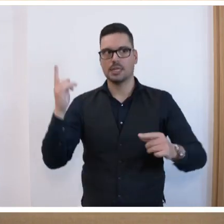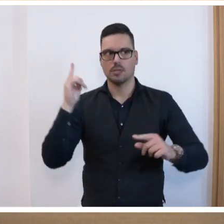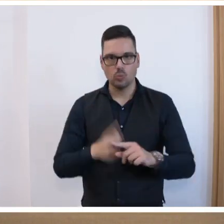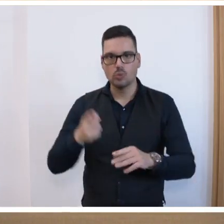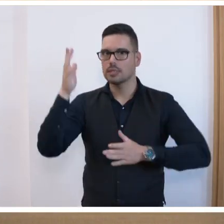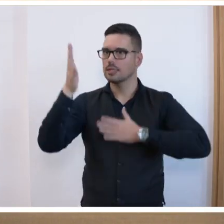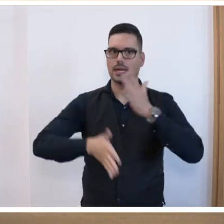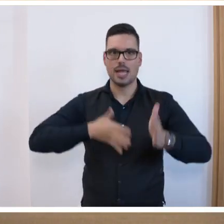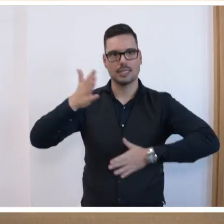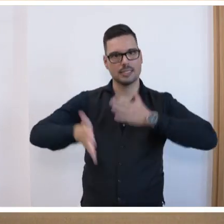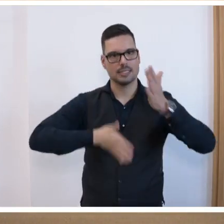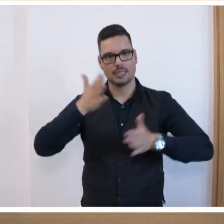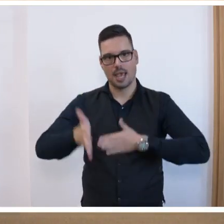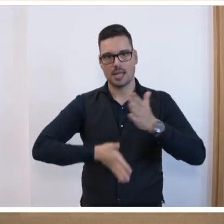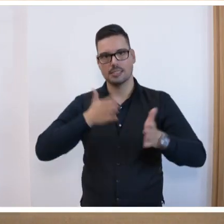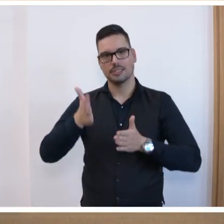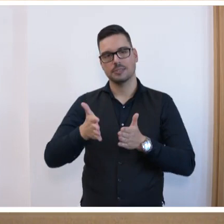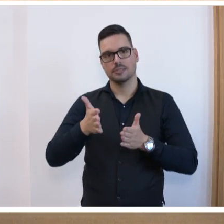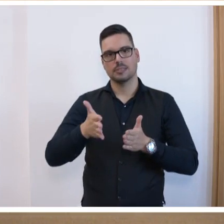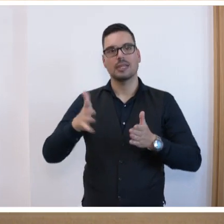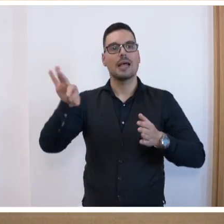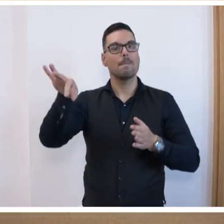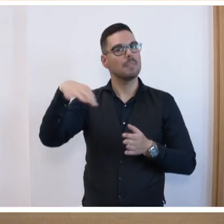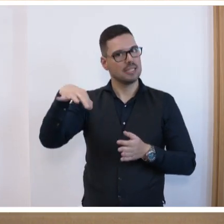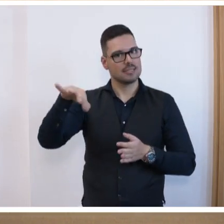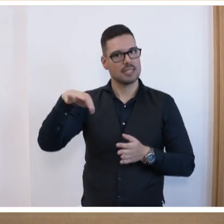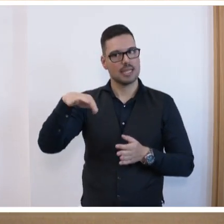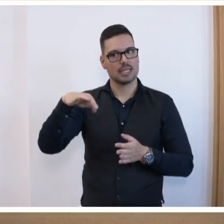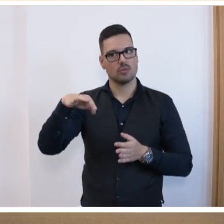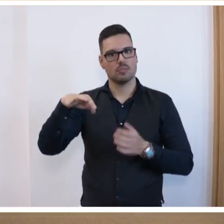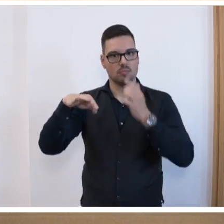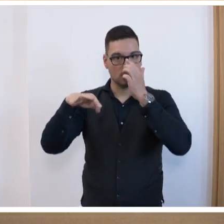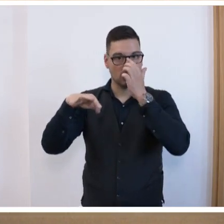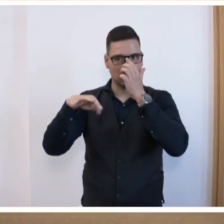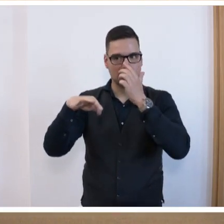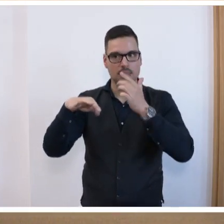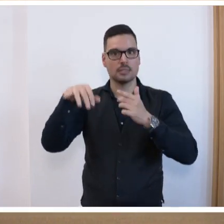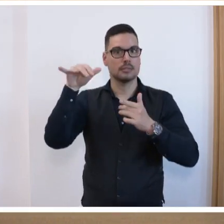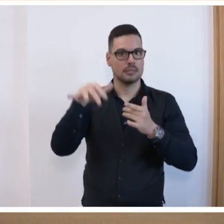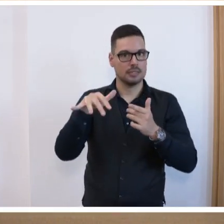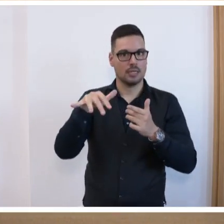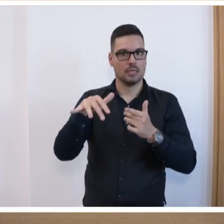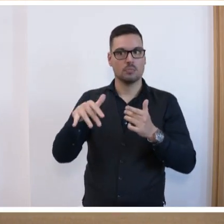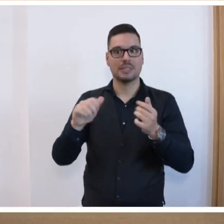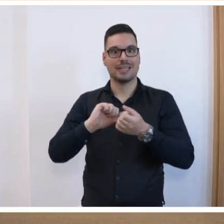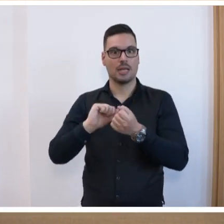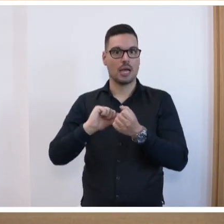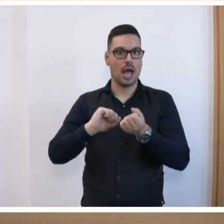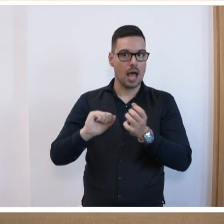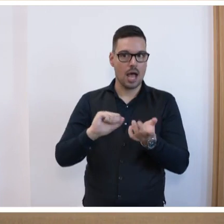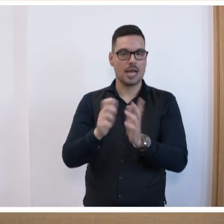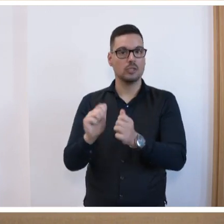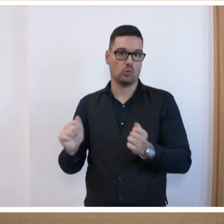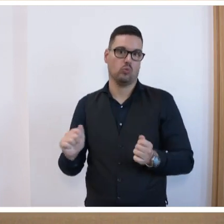angekündigt, dass das Ministerium ein Weißbuch erstellen wird mit Handlungsempfehlungen.